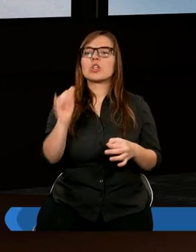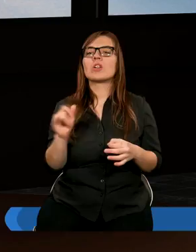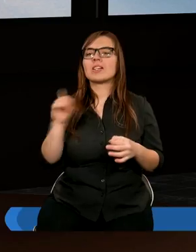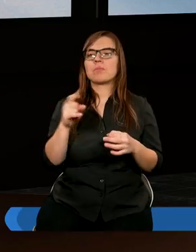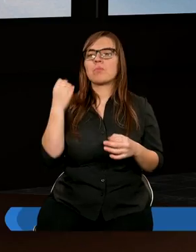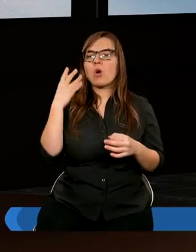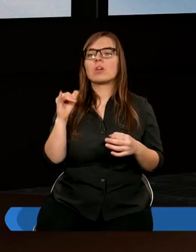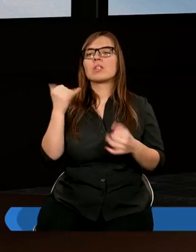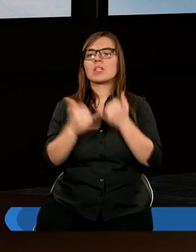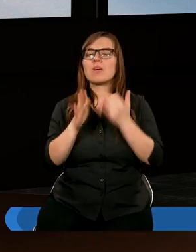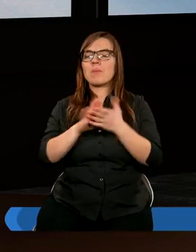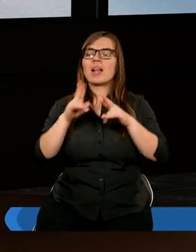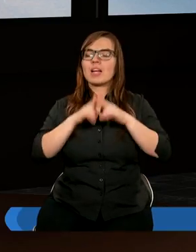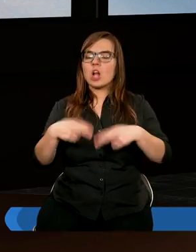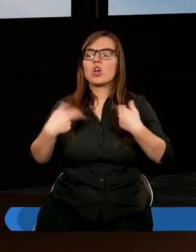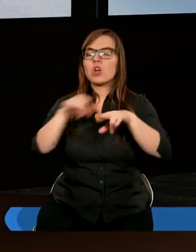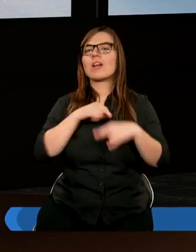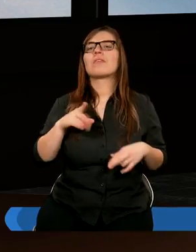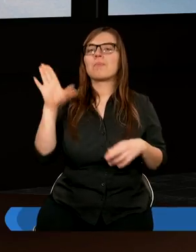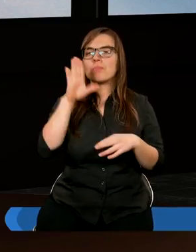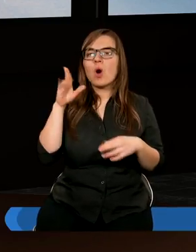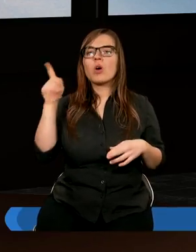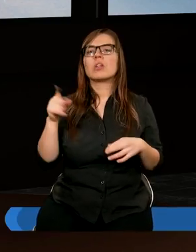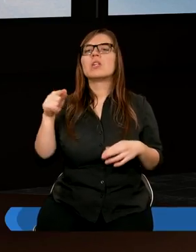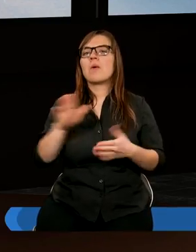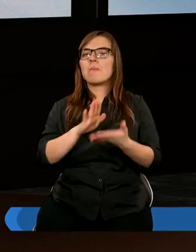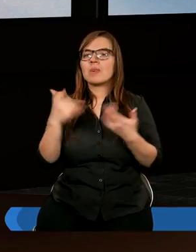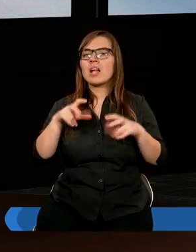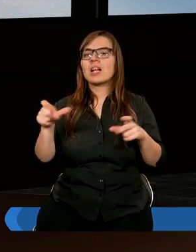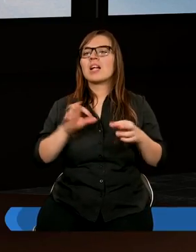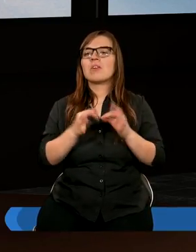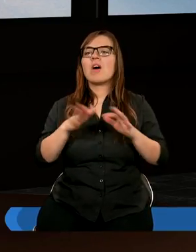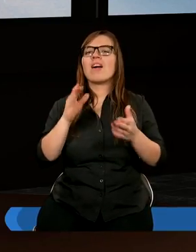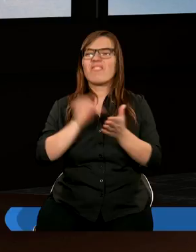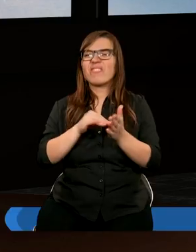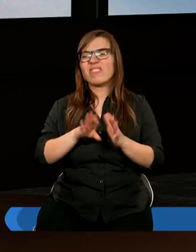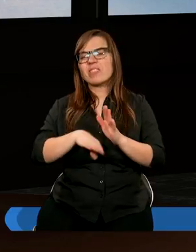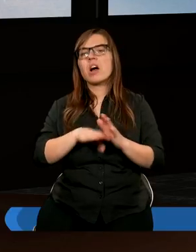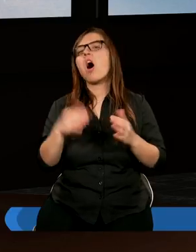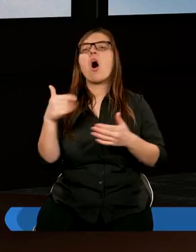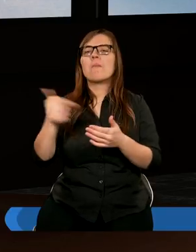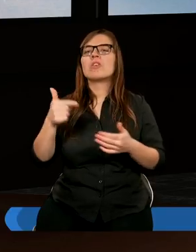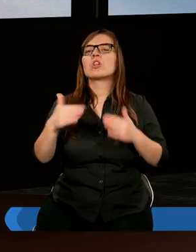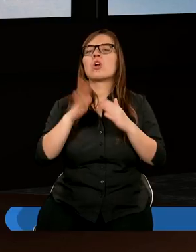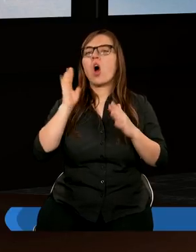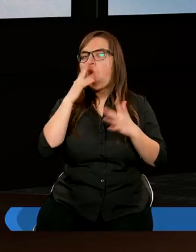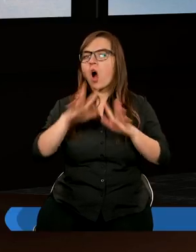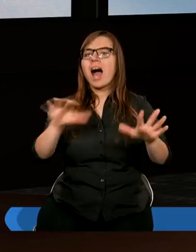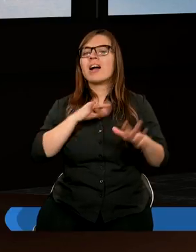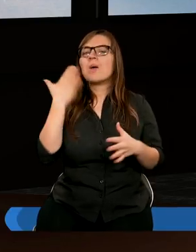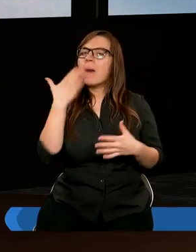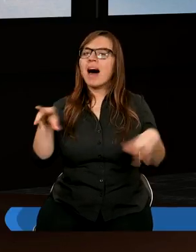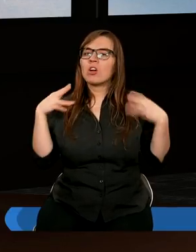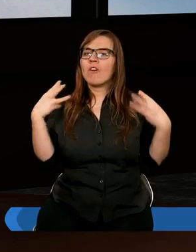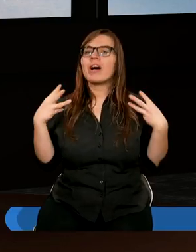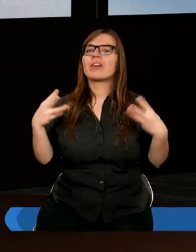pilnością. Jeśli bez reszty oddamy się Panu, wówczas zwykłe, powszechne obowiązki życia domowego okażą się prawdziwie